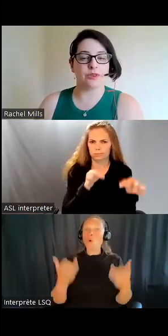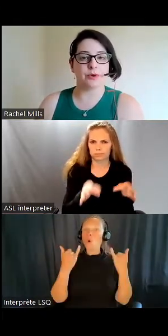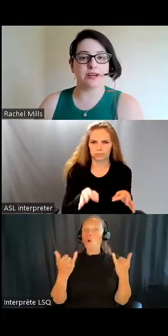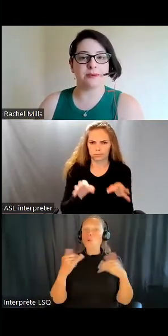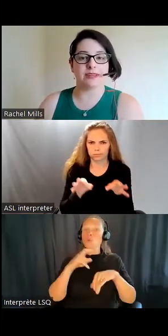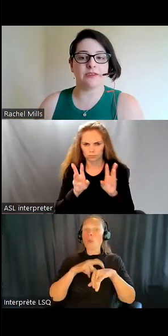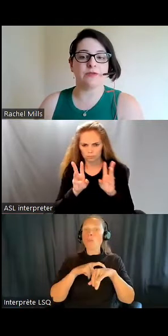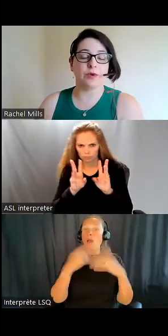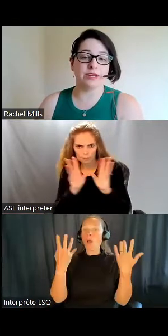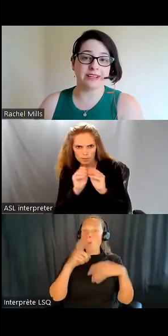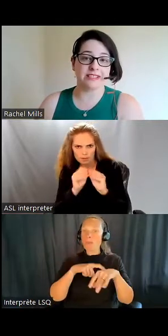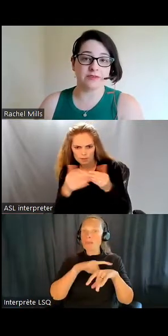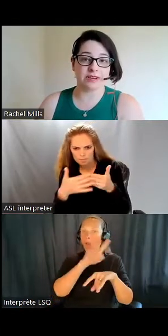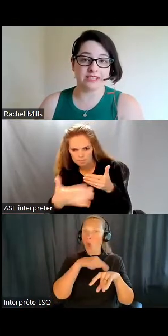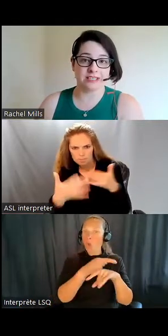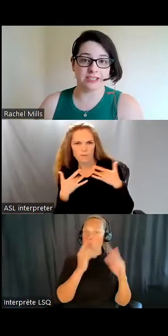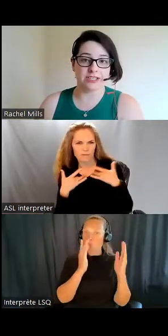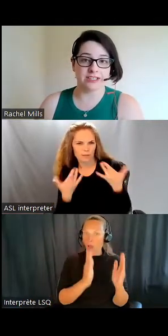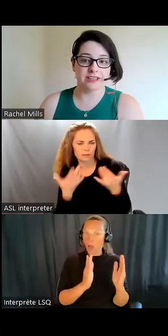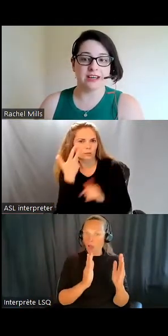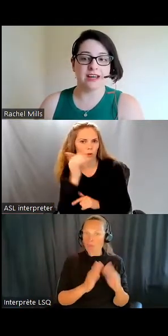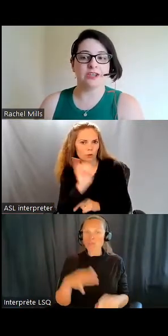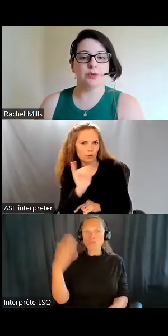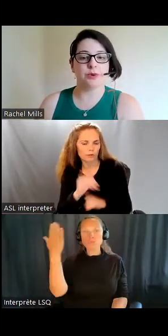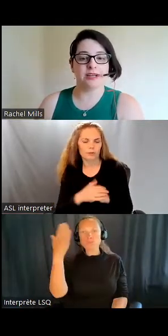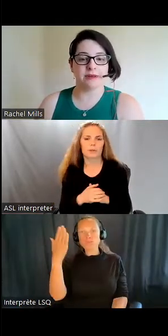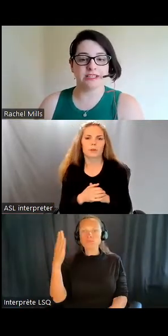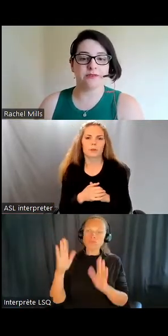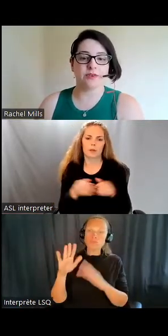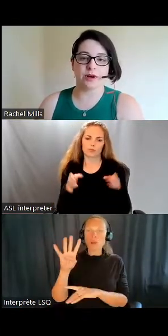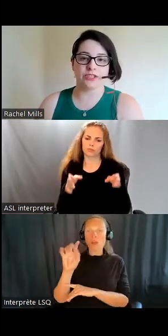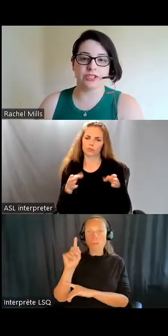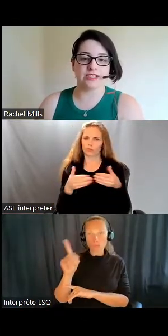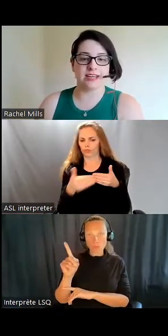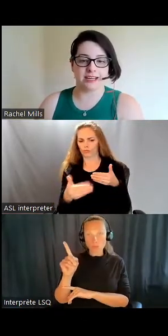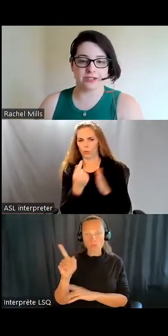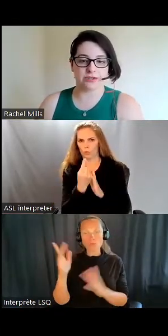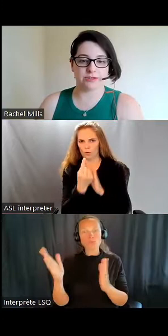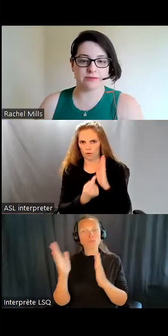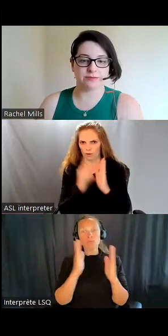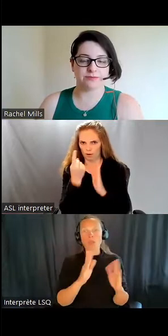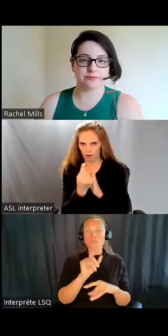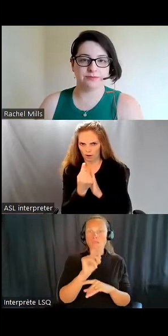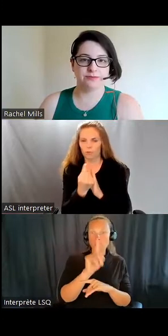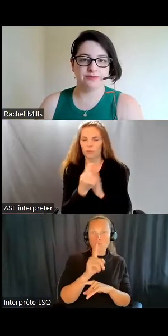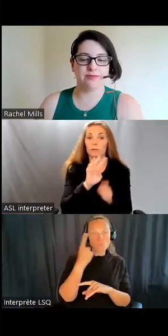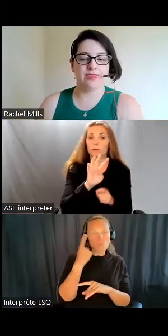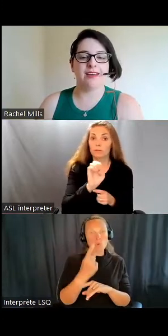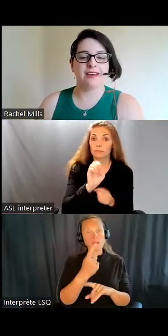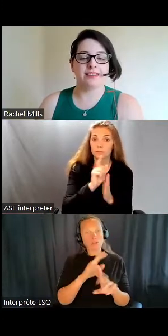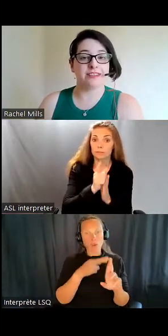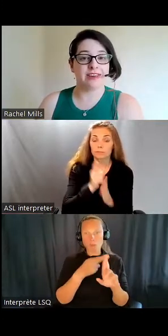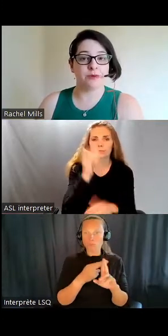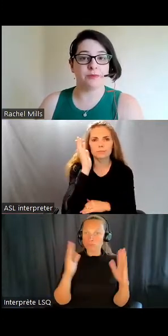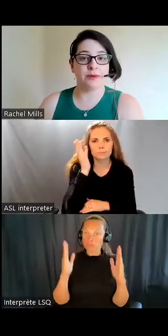durera une heure, avec environ 40 minutes de présentation et 20 minutes pour les questions et réponses.